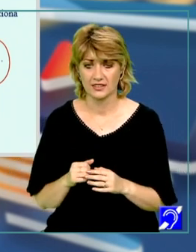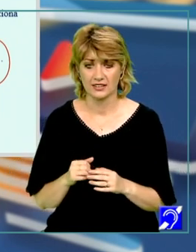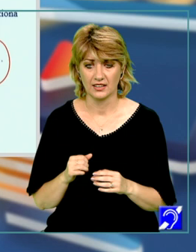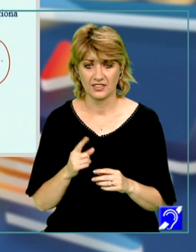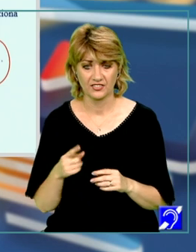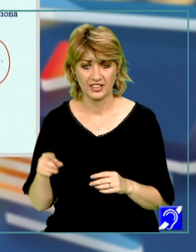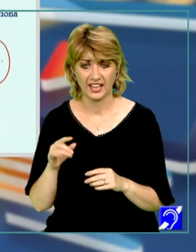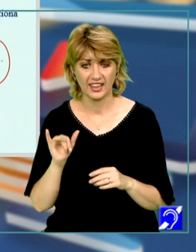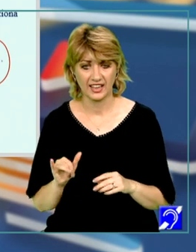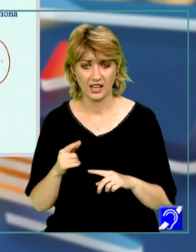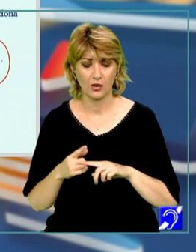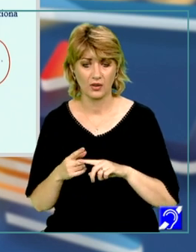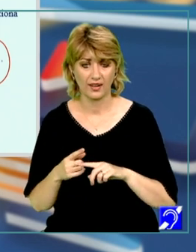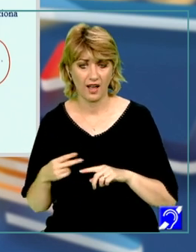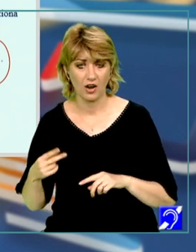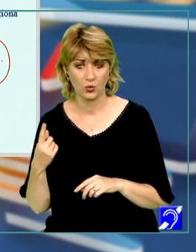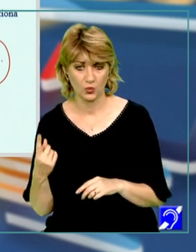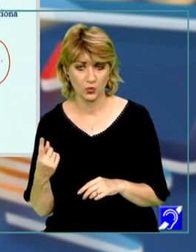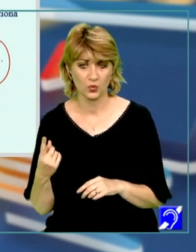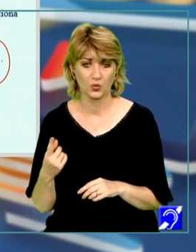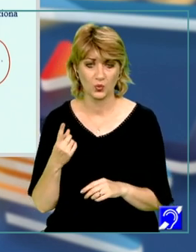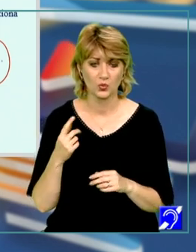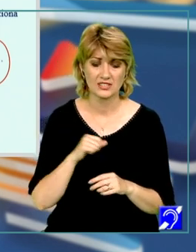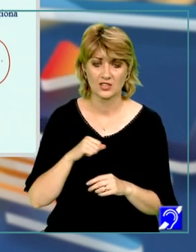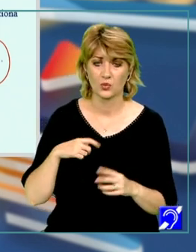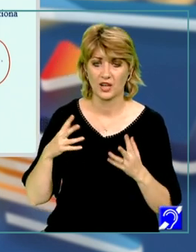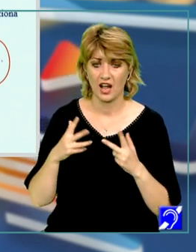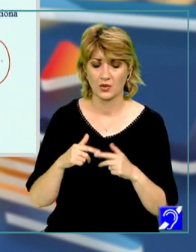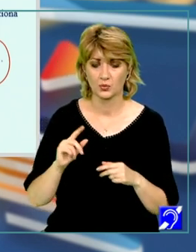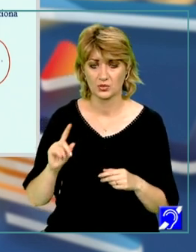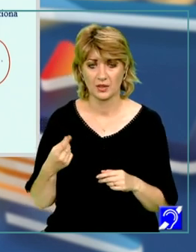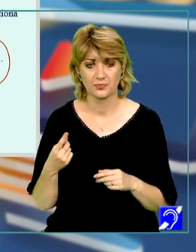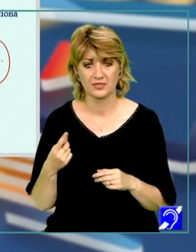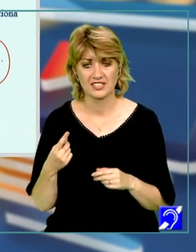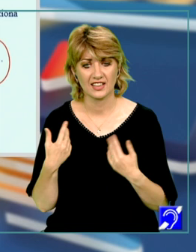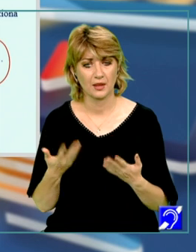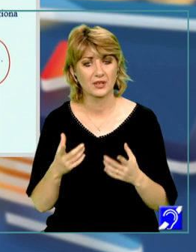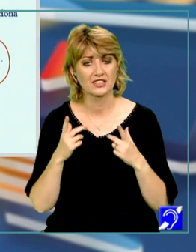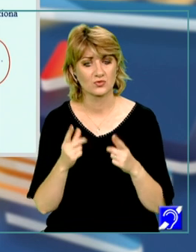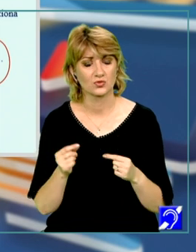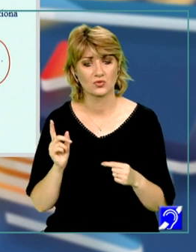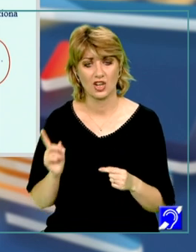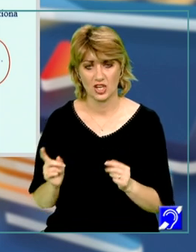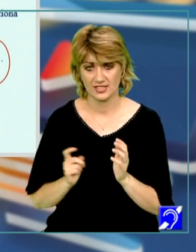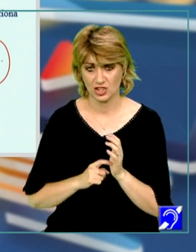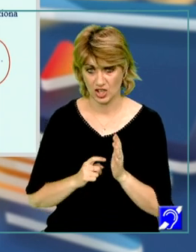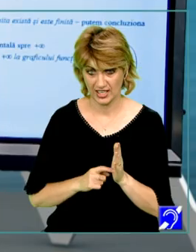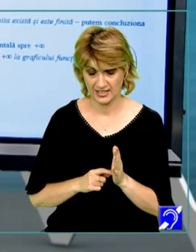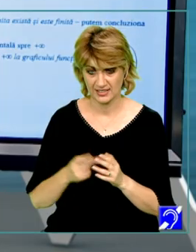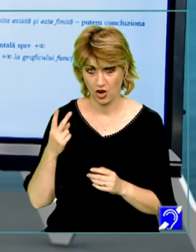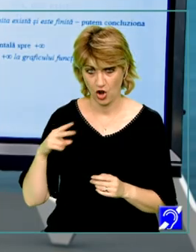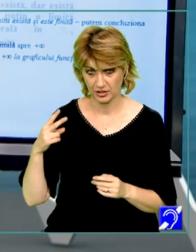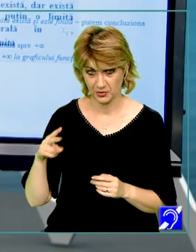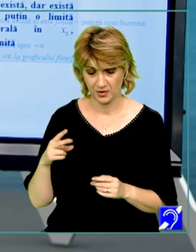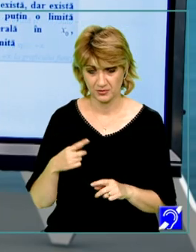y egal cu 1. Un singur calcul pentru a putea să dăm răspunsul la această cerință. Continuăm